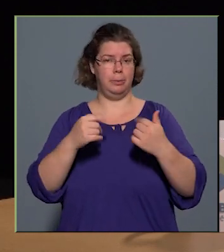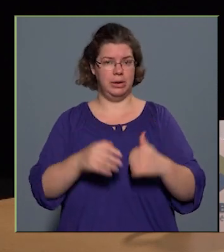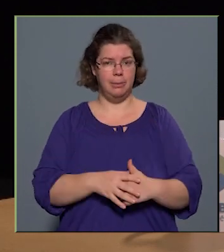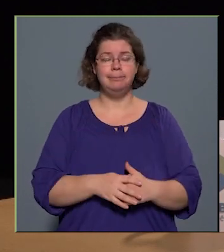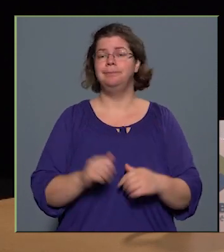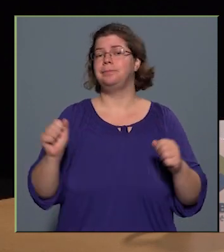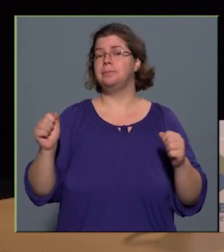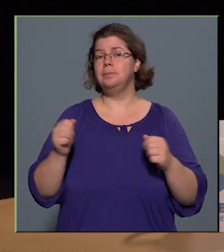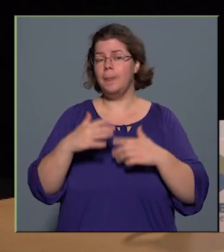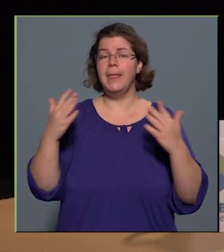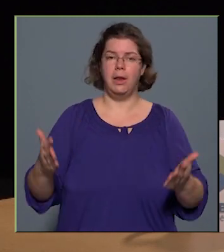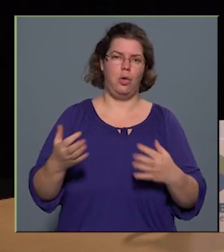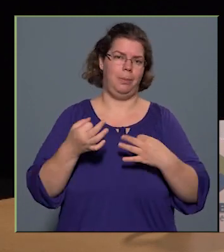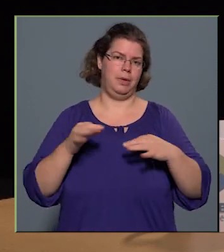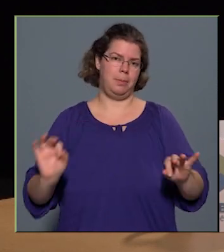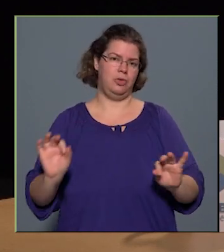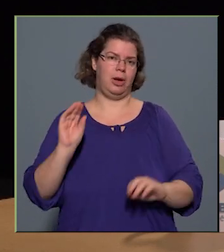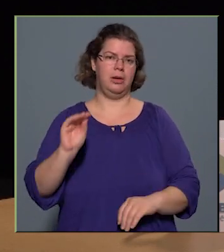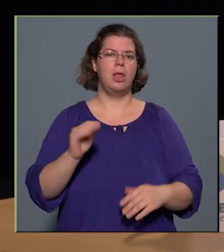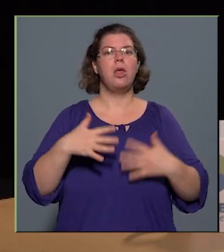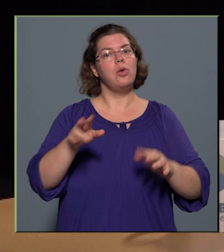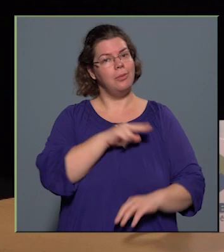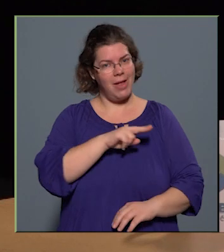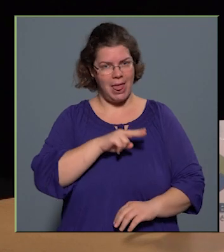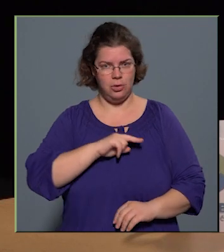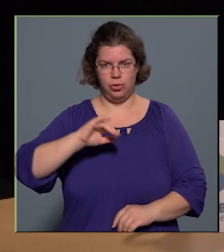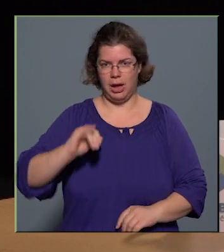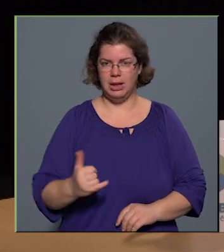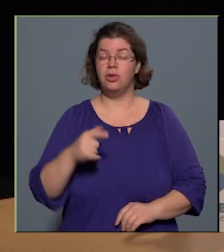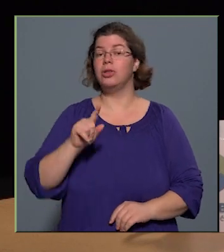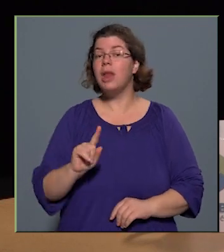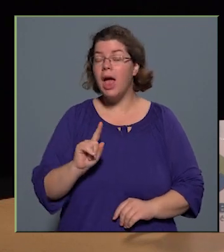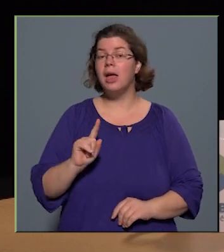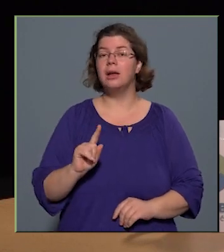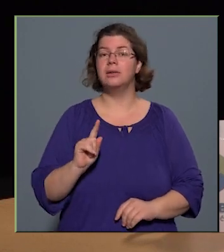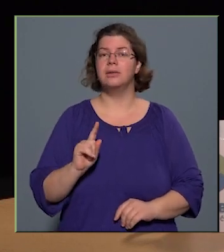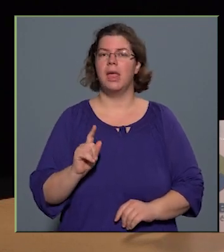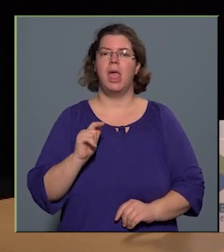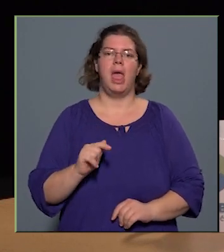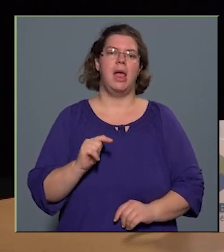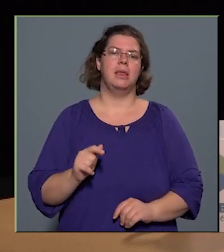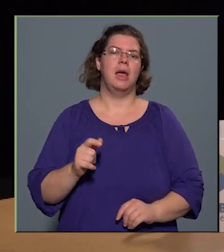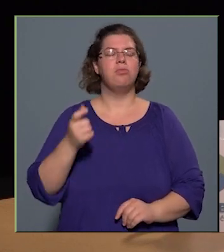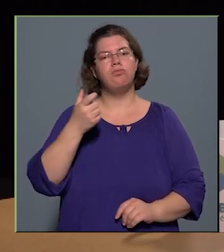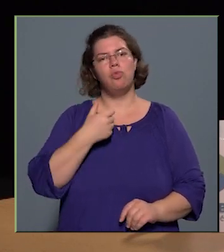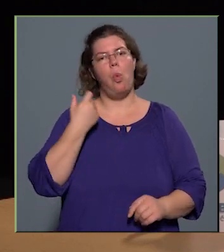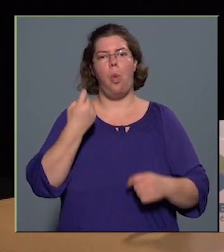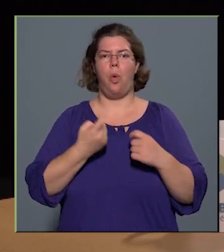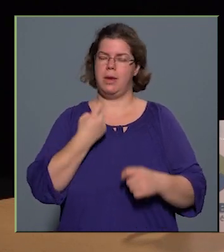nagyobb szabadságot jelent, nagyobb felelősséget is, de mindenféleképpen ez egy korszerű